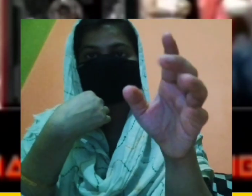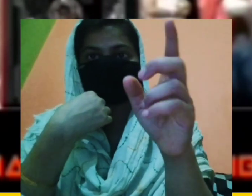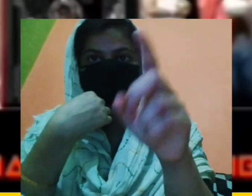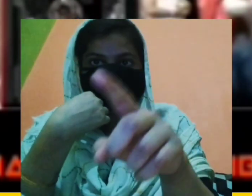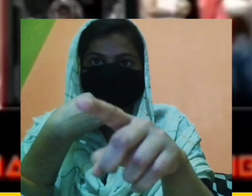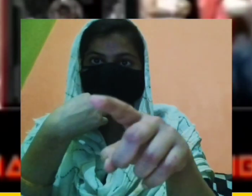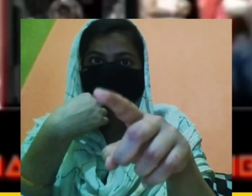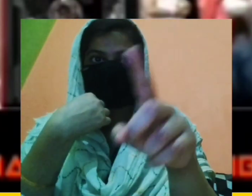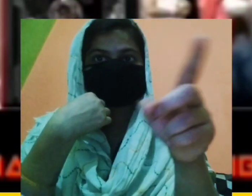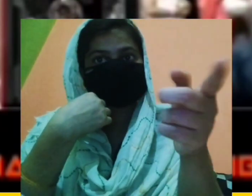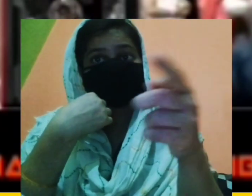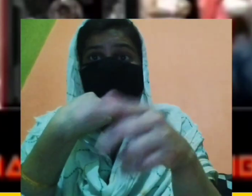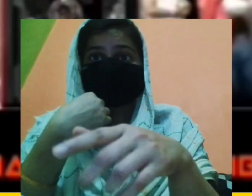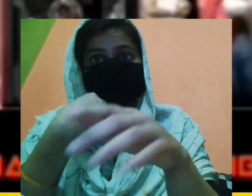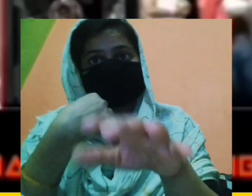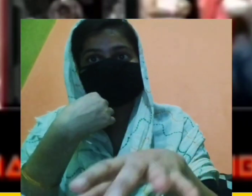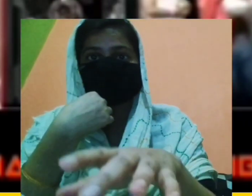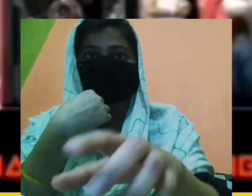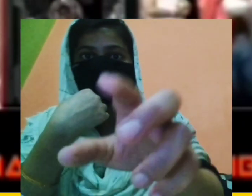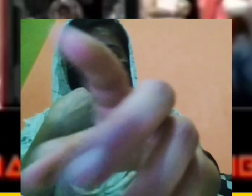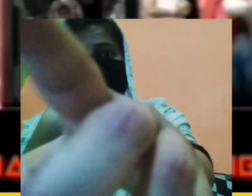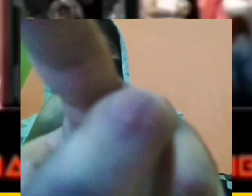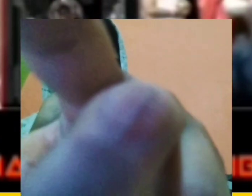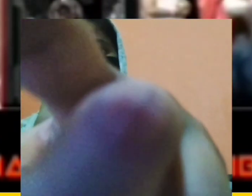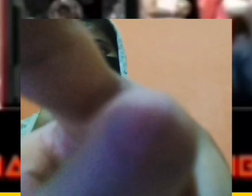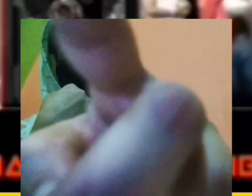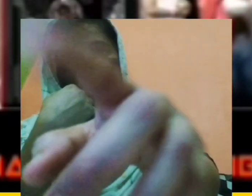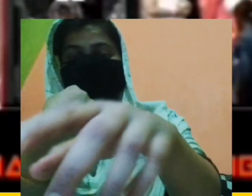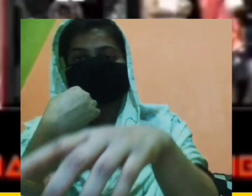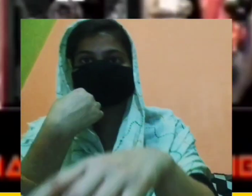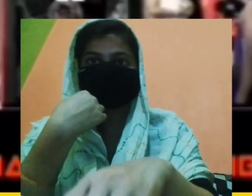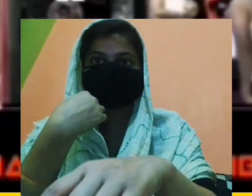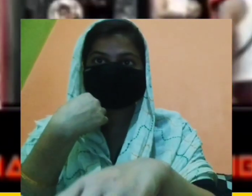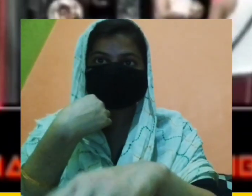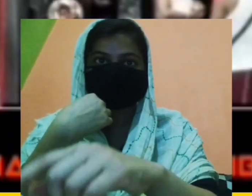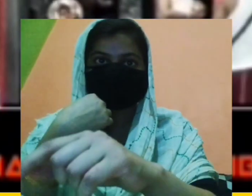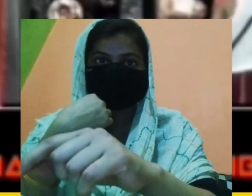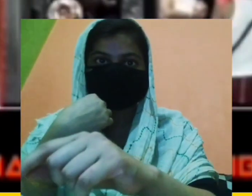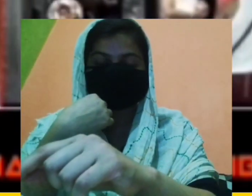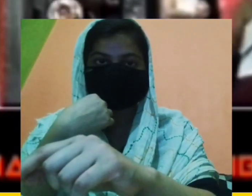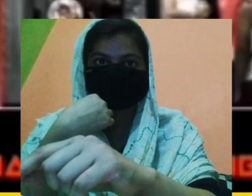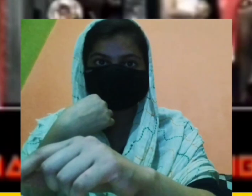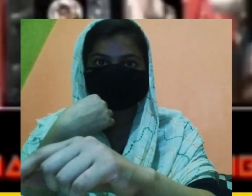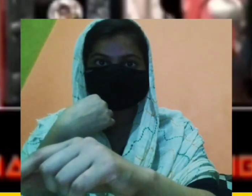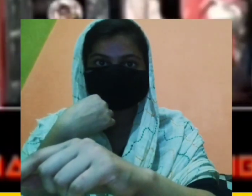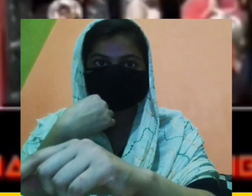मतलब अगर सरकार से सवाल करेंगे तो इना बुरा लगेगा लगेगा जफार से कि